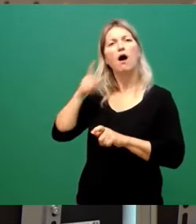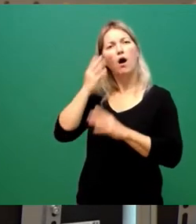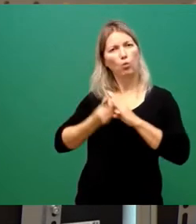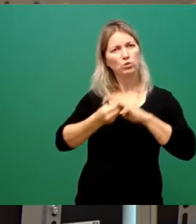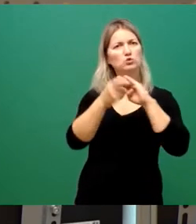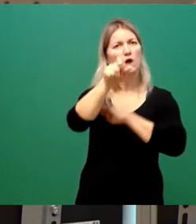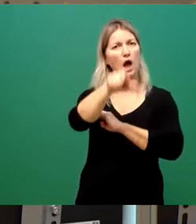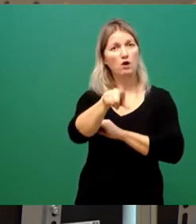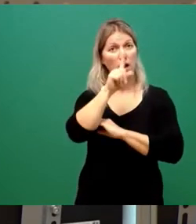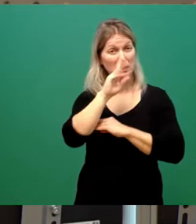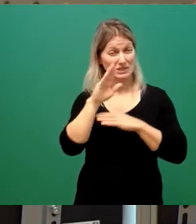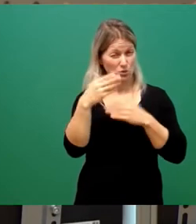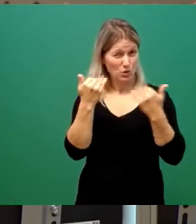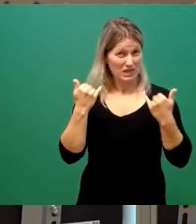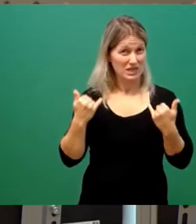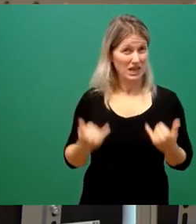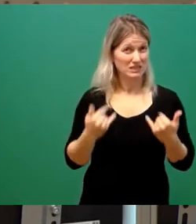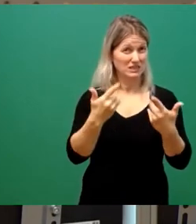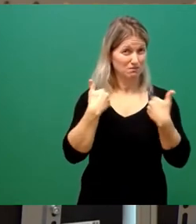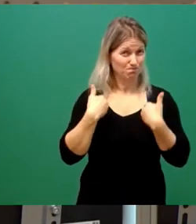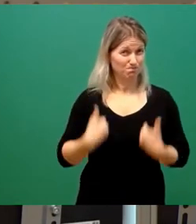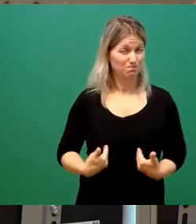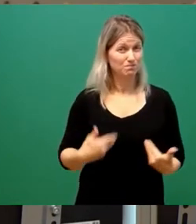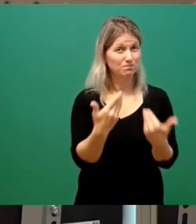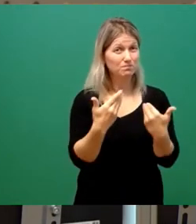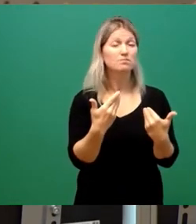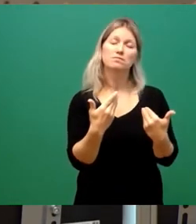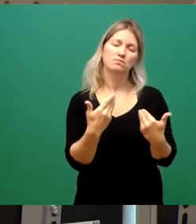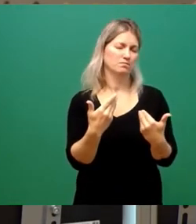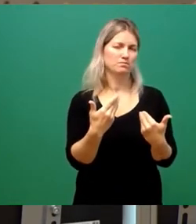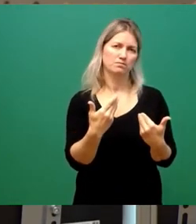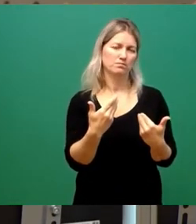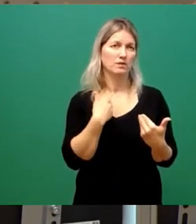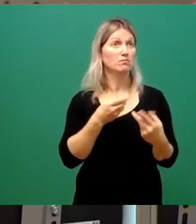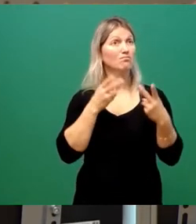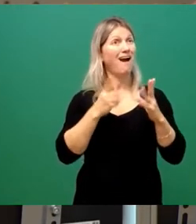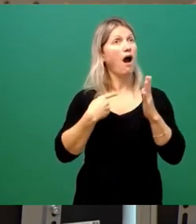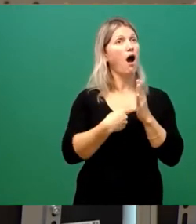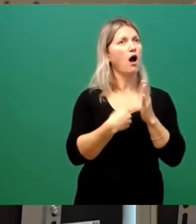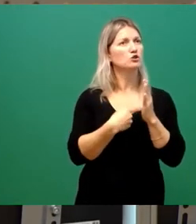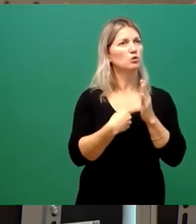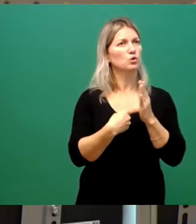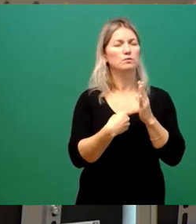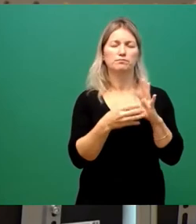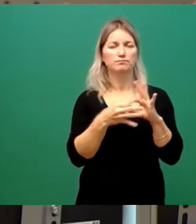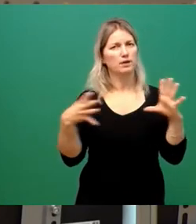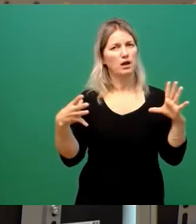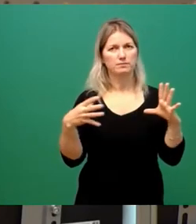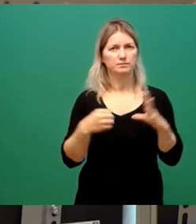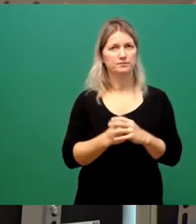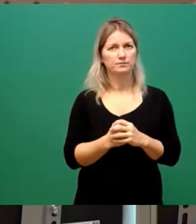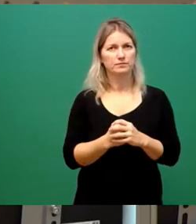sozusagen abziehen, hat damit mit diesem berechtigten Anspruch aus meiner Sicht nichts mehr zu tun. Faktisch handelt es sich um den